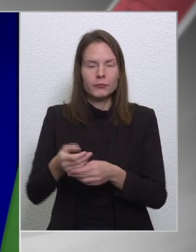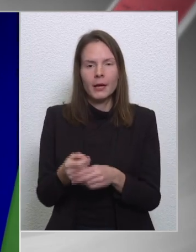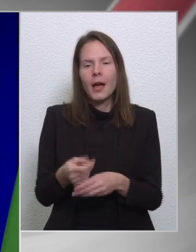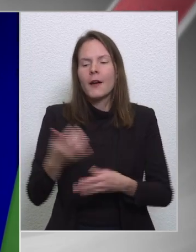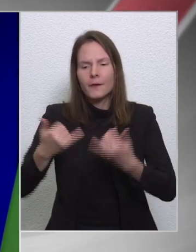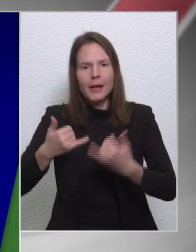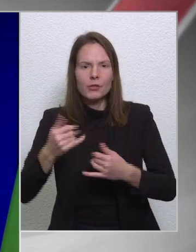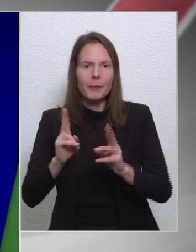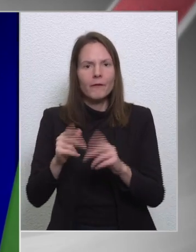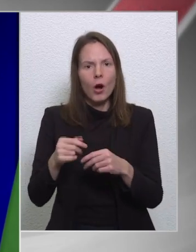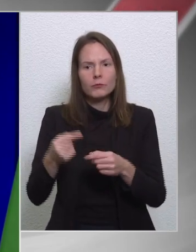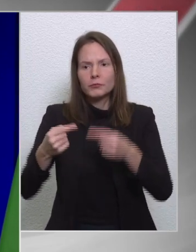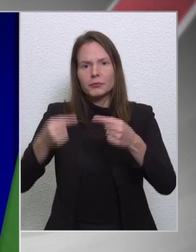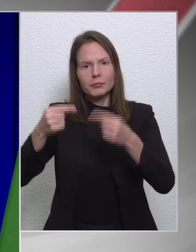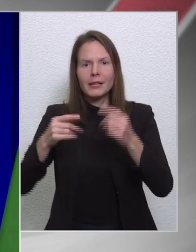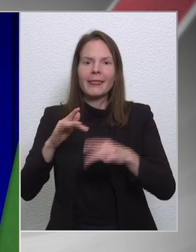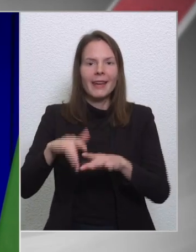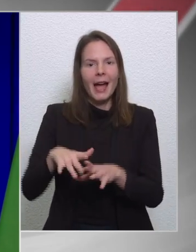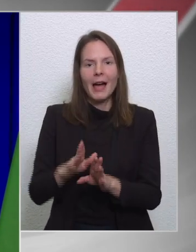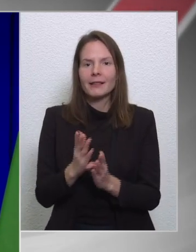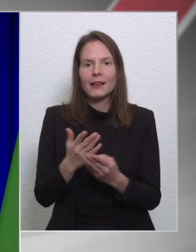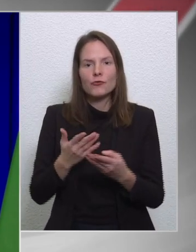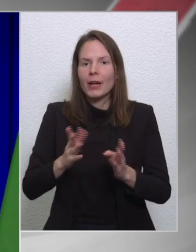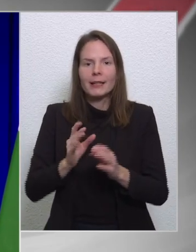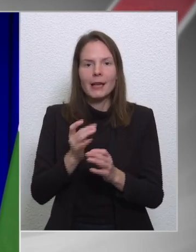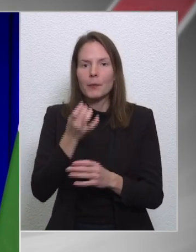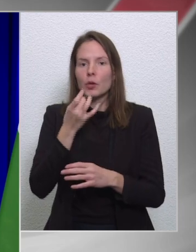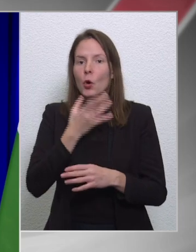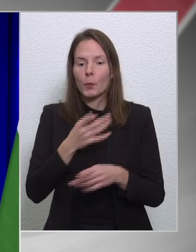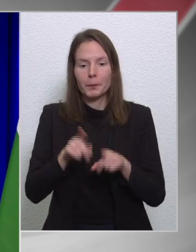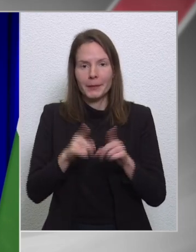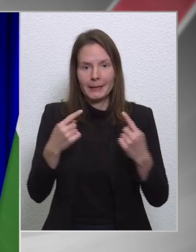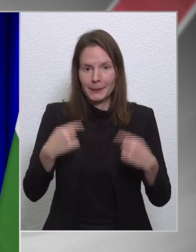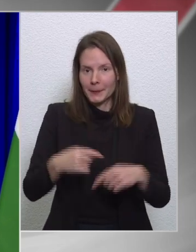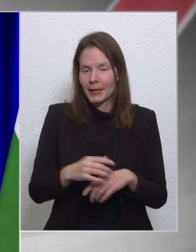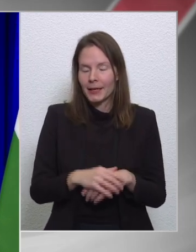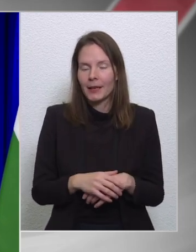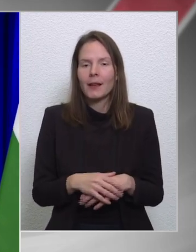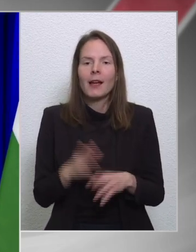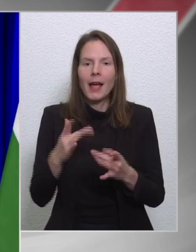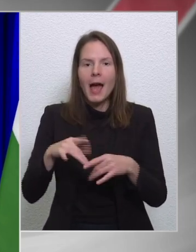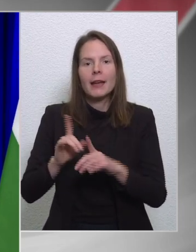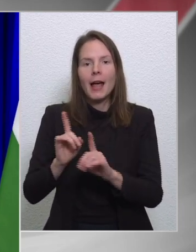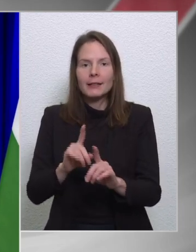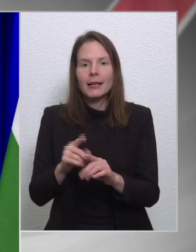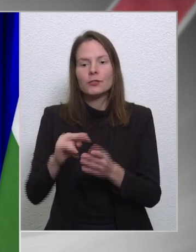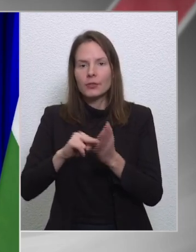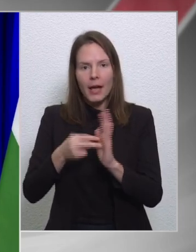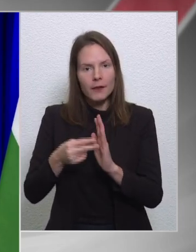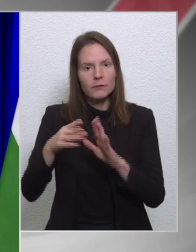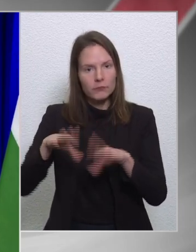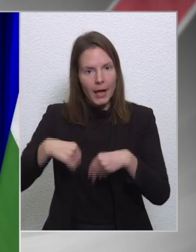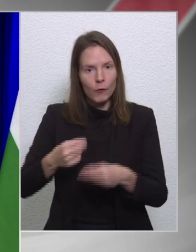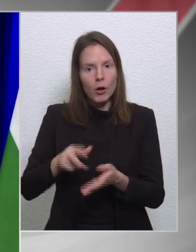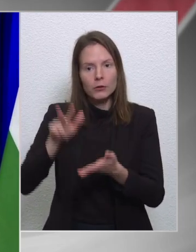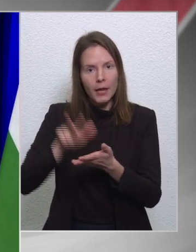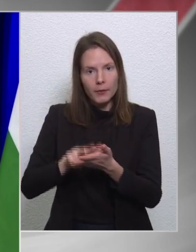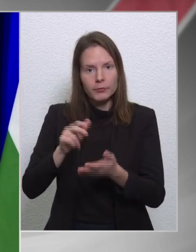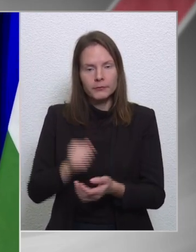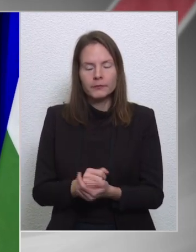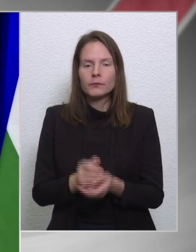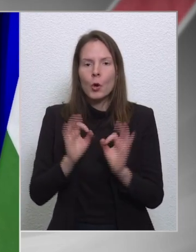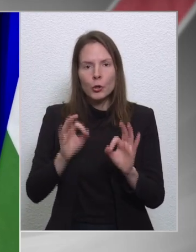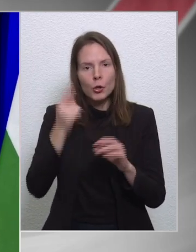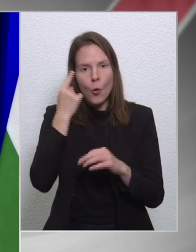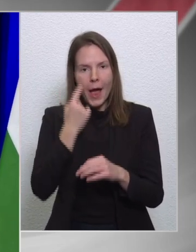néhány hasonlóan jó, de senki nem jobb nálunk. Úgyhogy a helyreállítási tervet elfogadták, és jó esély van